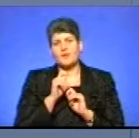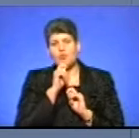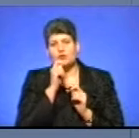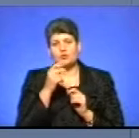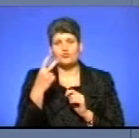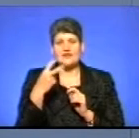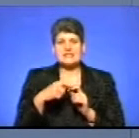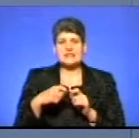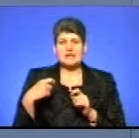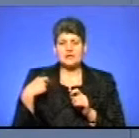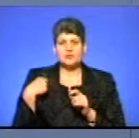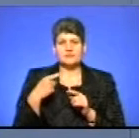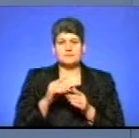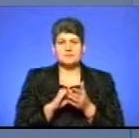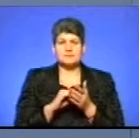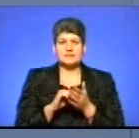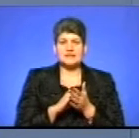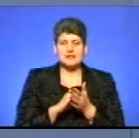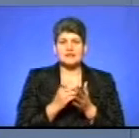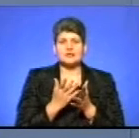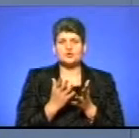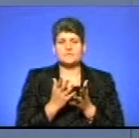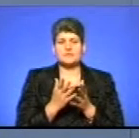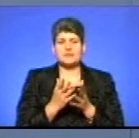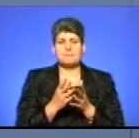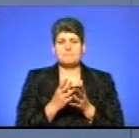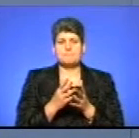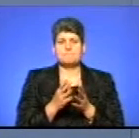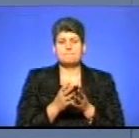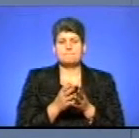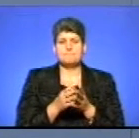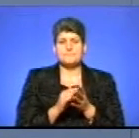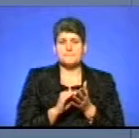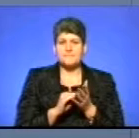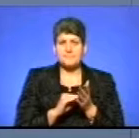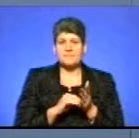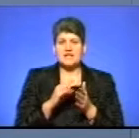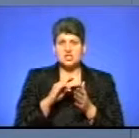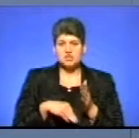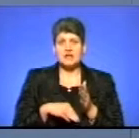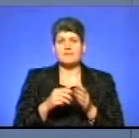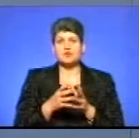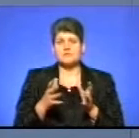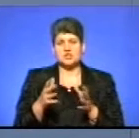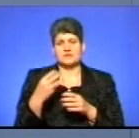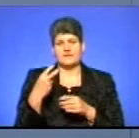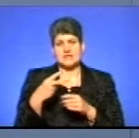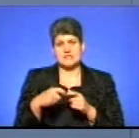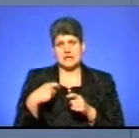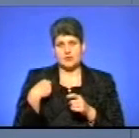поліцейський складає відповідні матеріали, якщо швидкість перевищує більше 20 кілометрів. Якщо